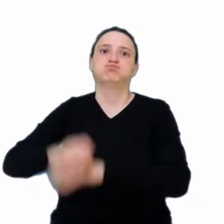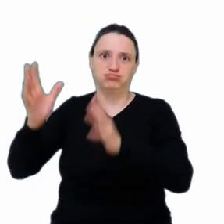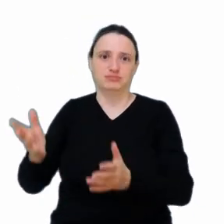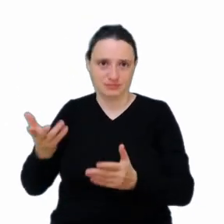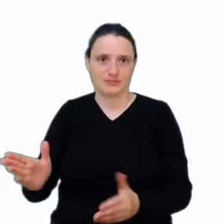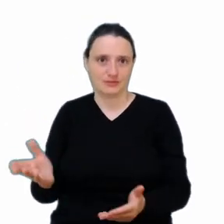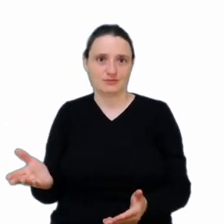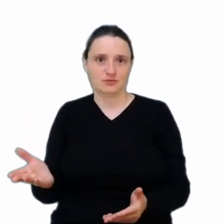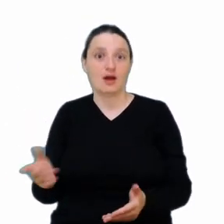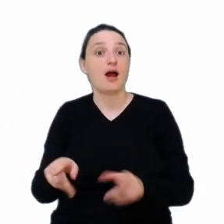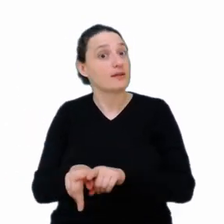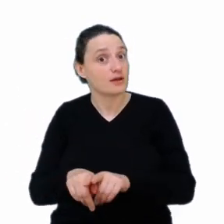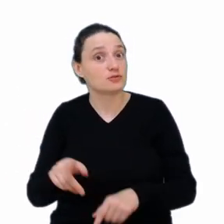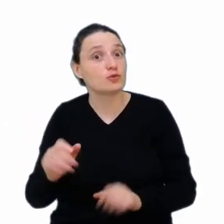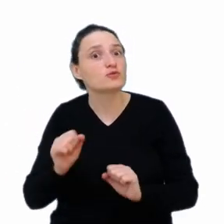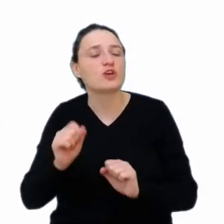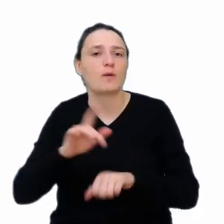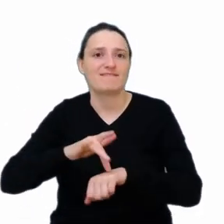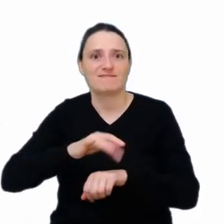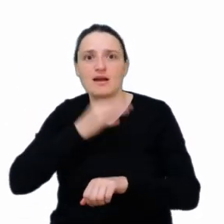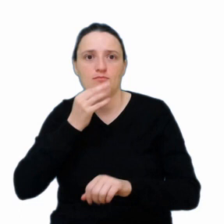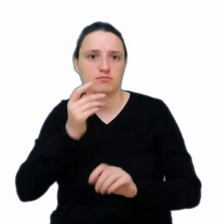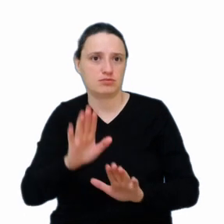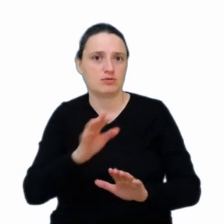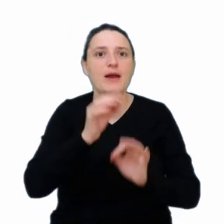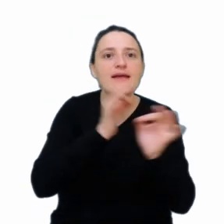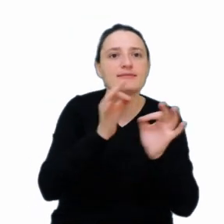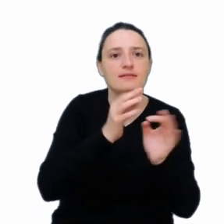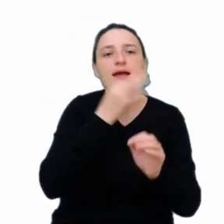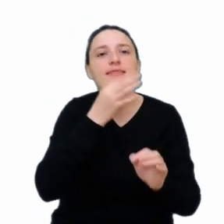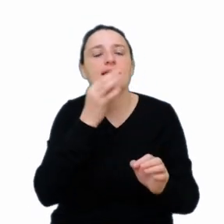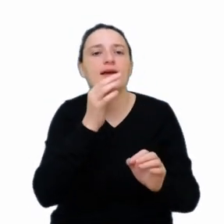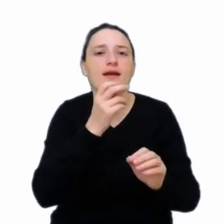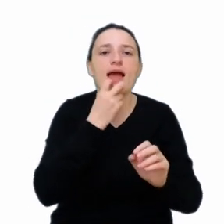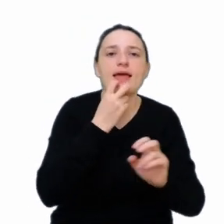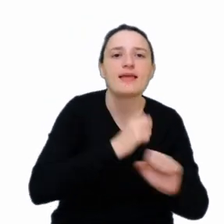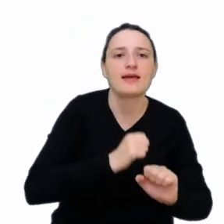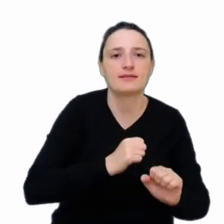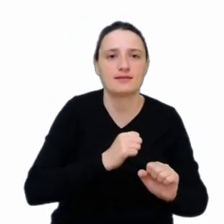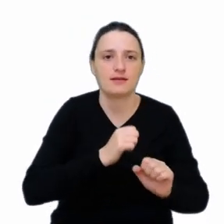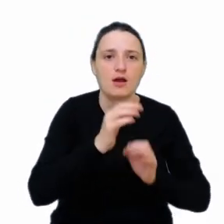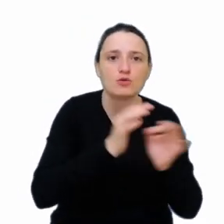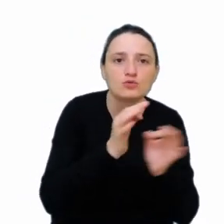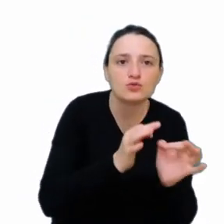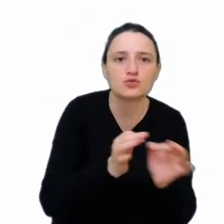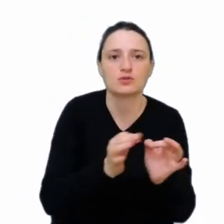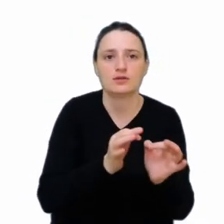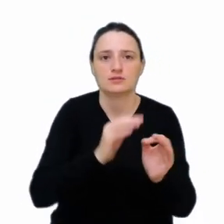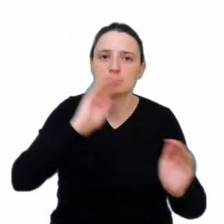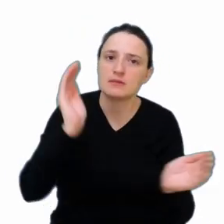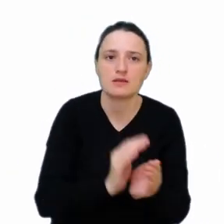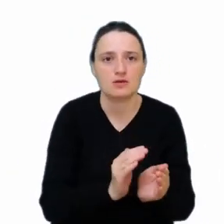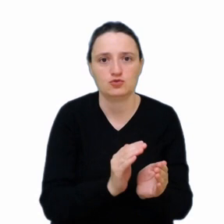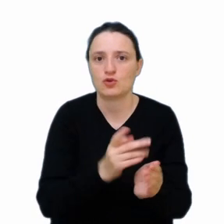po trzecie, żeby jeszcze działo się efektywnie, energetycznie na przykład, czyli jak z najmniejszej ilości paliwa otrzymać największą ilość energii, żeby